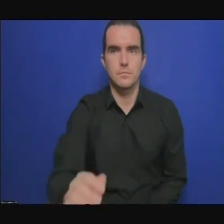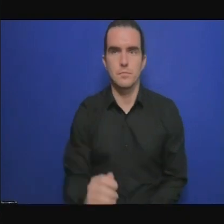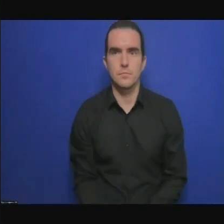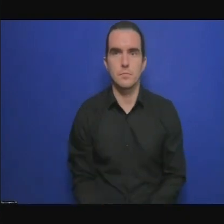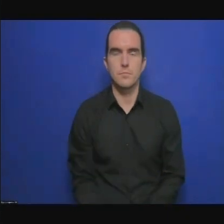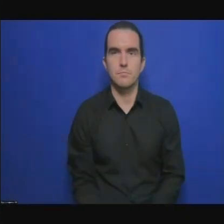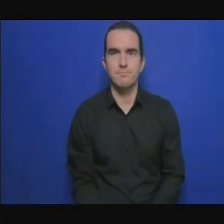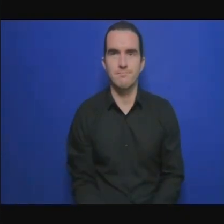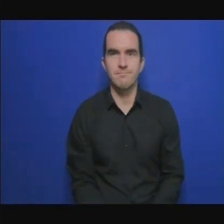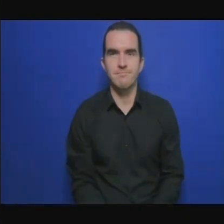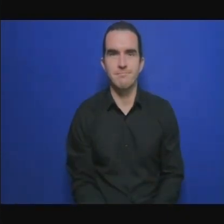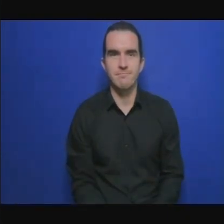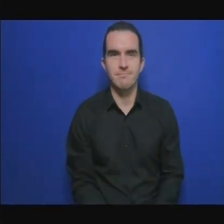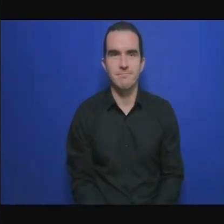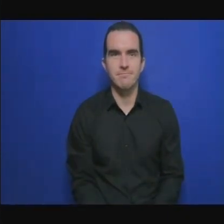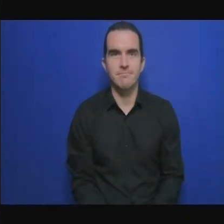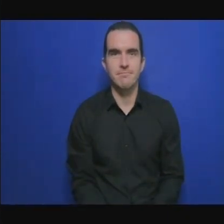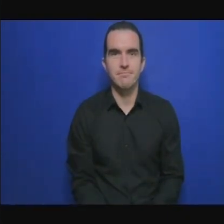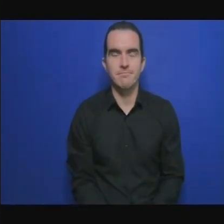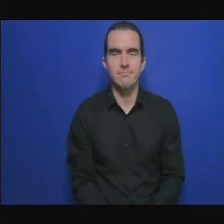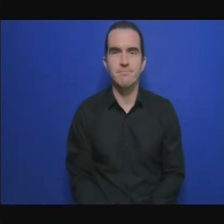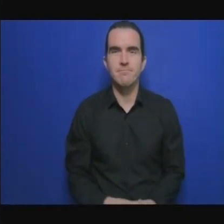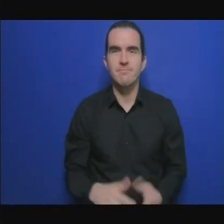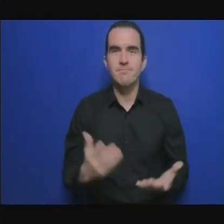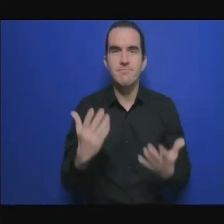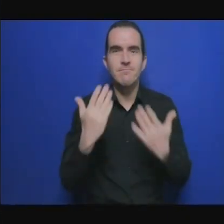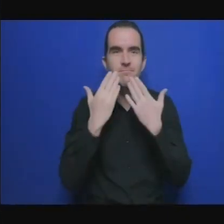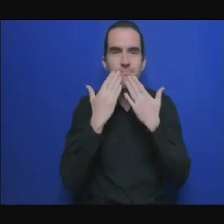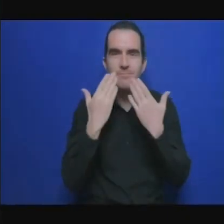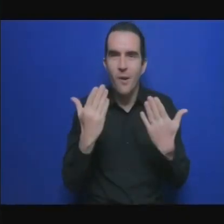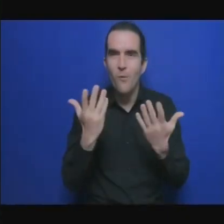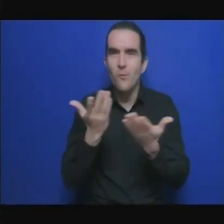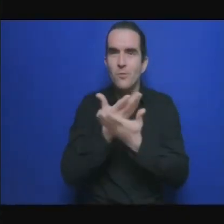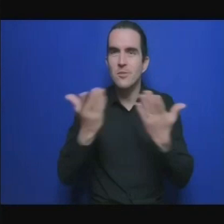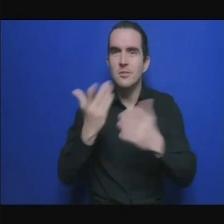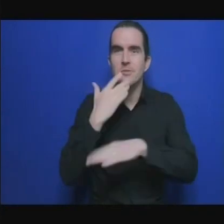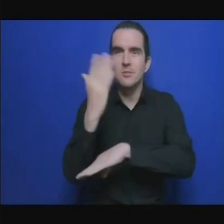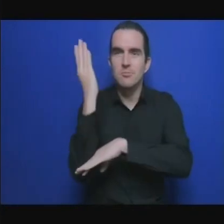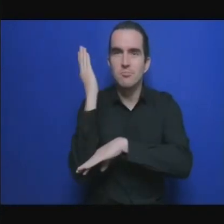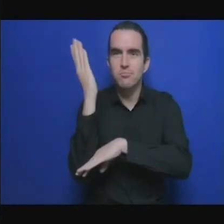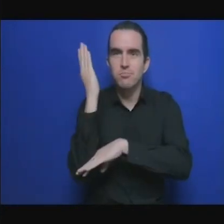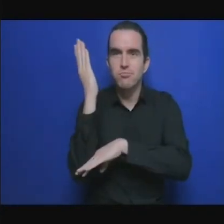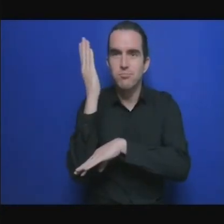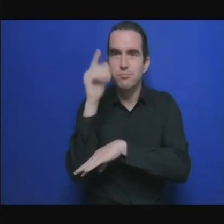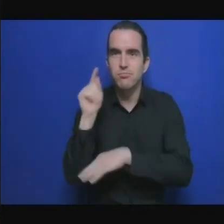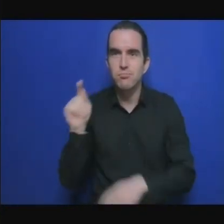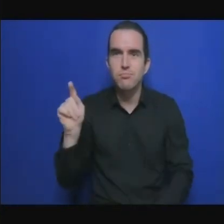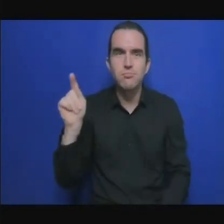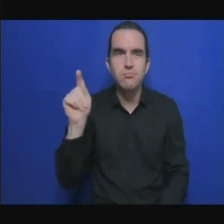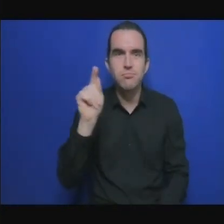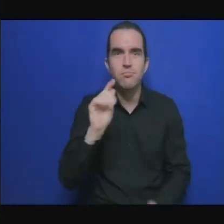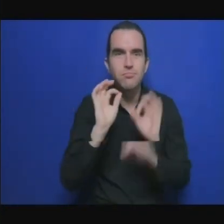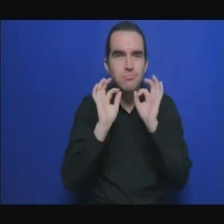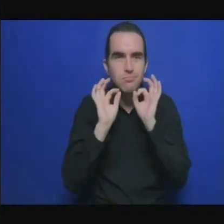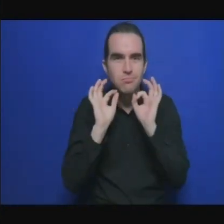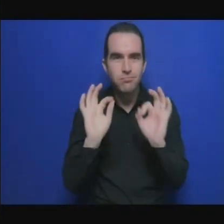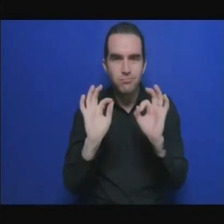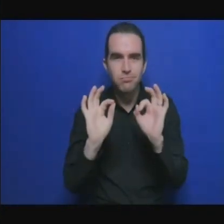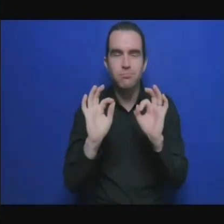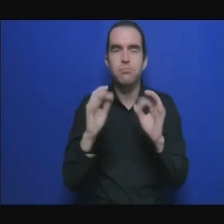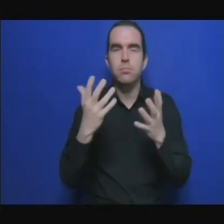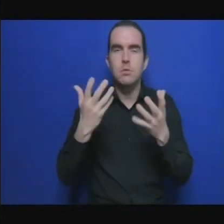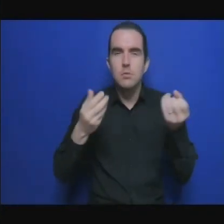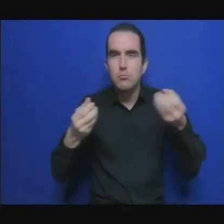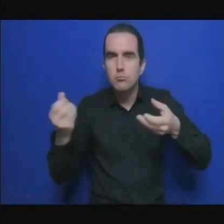Moussa a rappelé justement qu'une bonne partie des CDN doivent être mises en oeuvre par des